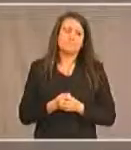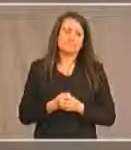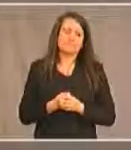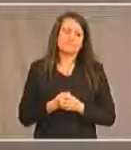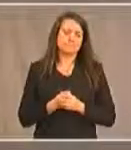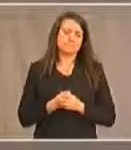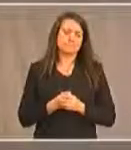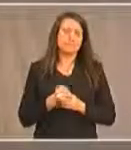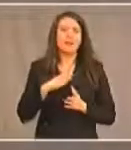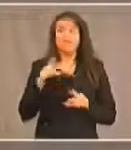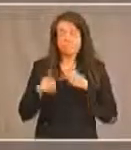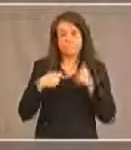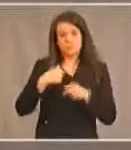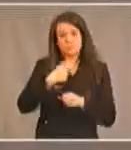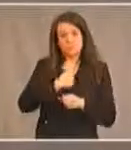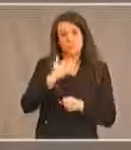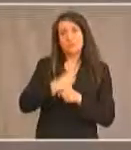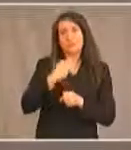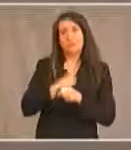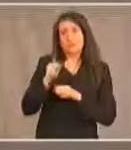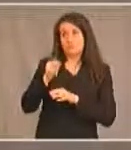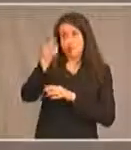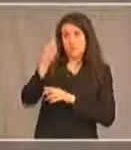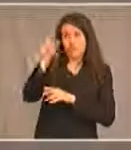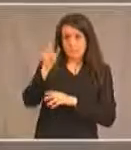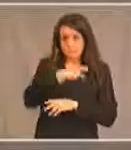certaines personnes avec qui je travaille au nord du Québec